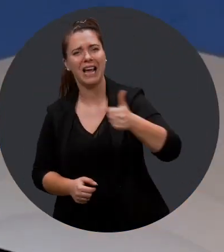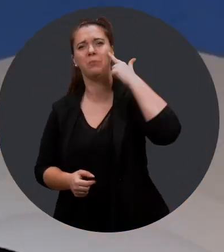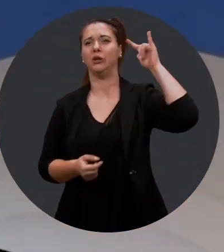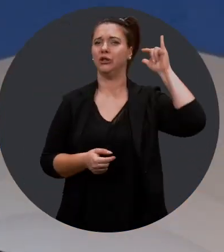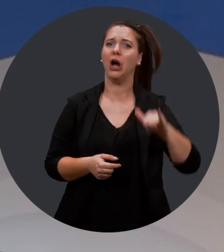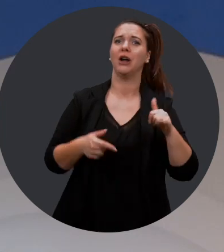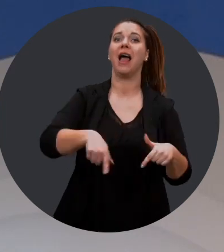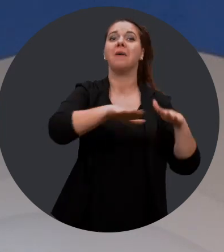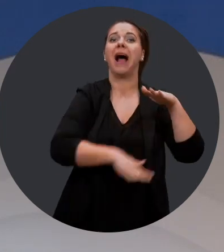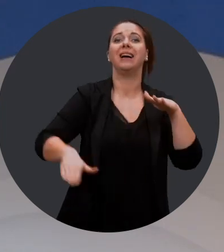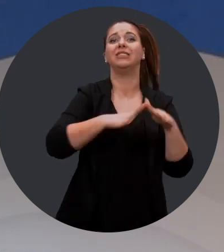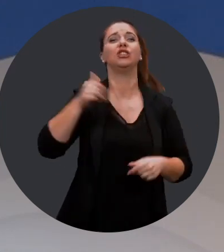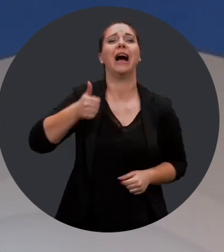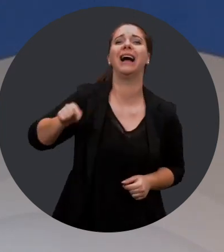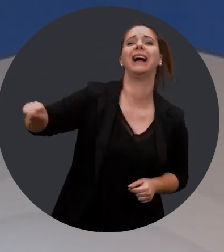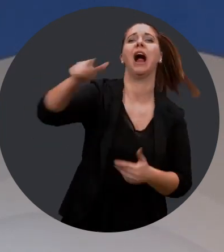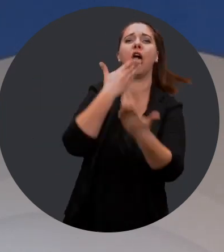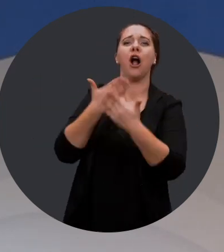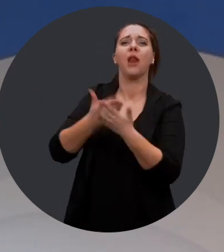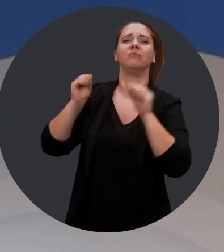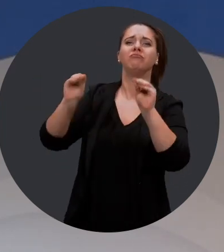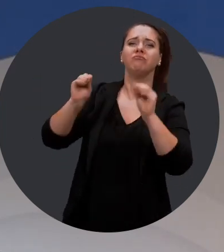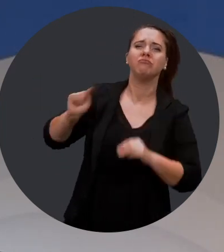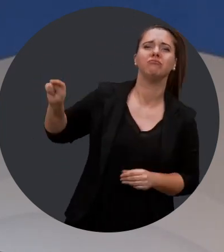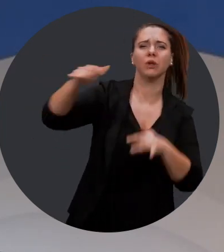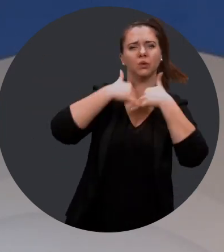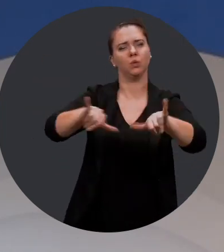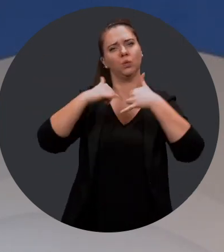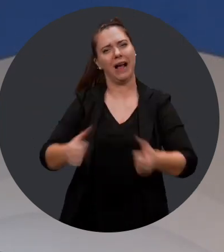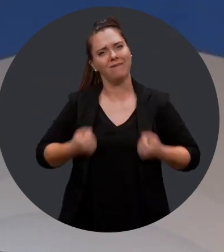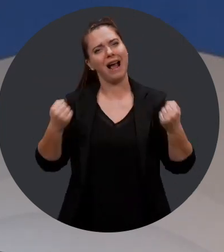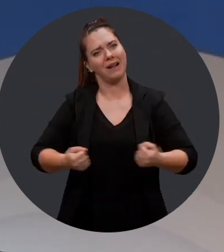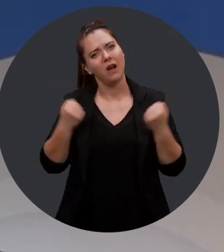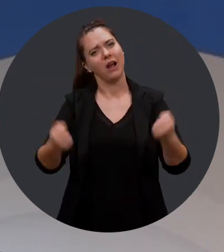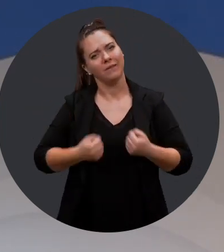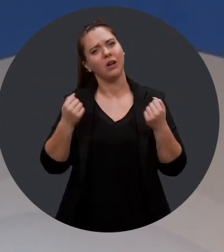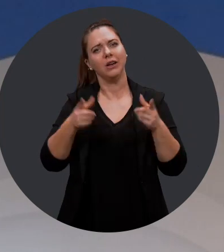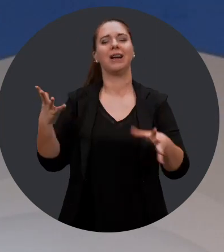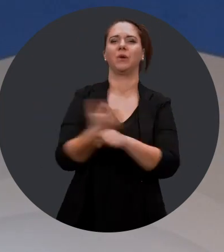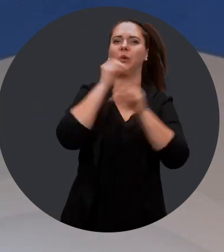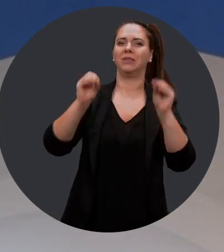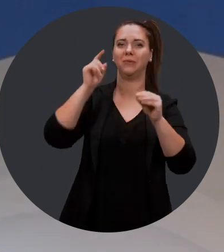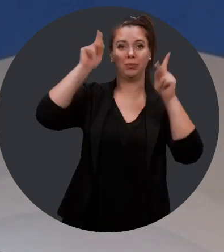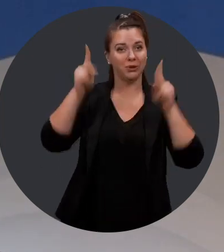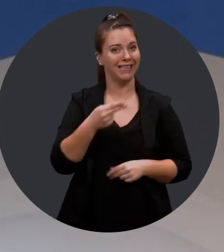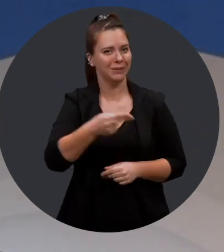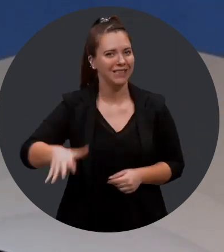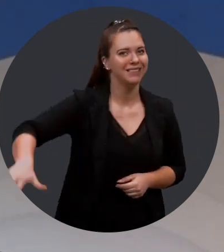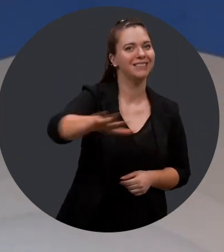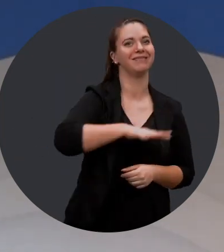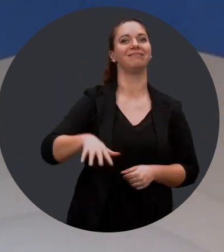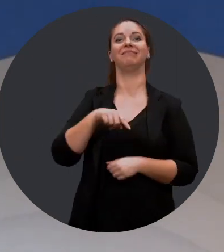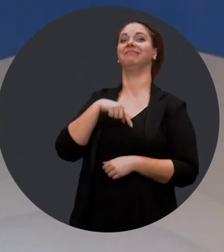chacun. C'est pourquoi il est fondamental que tous les établissements d'enseignement poursuivent leurs efforts afin de favoriser la réussite éducative